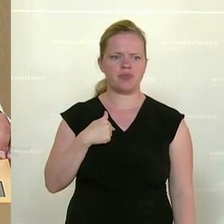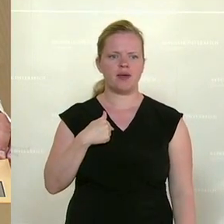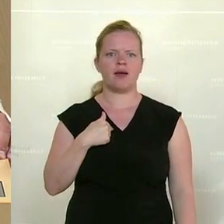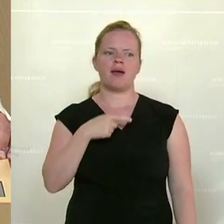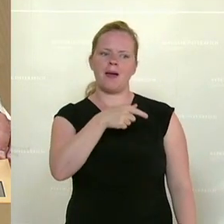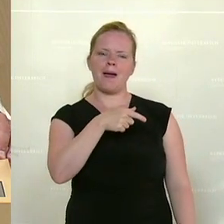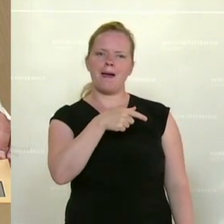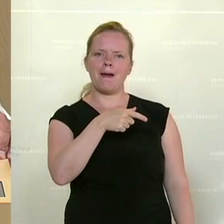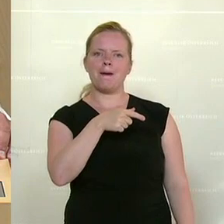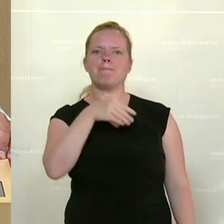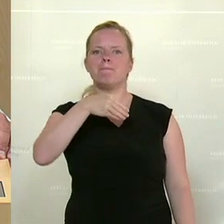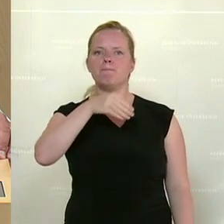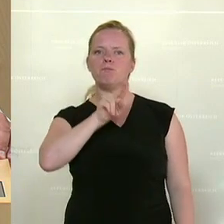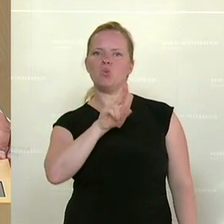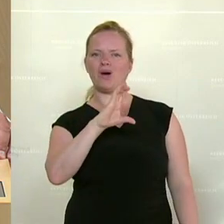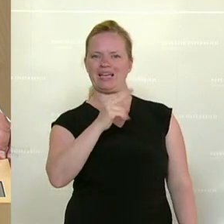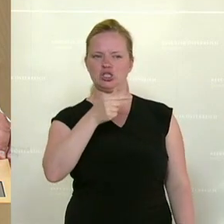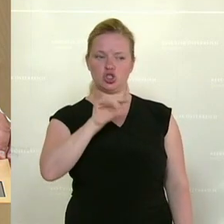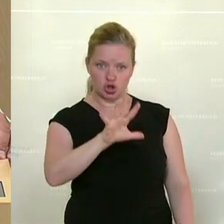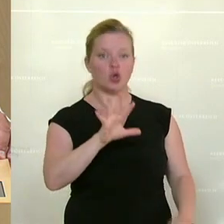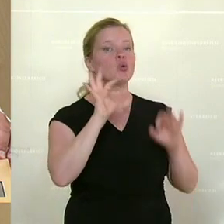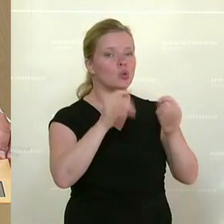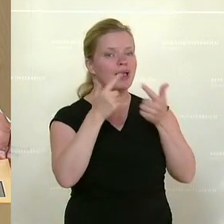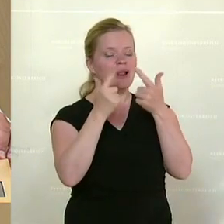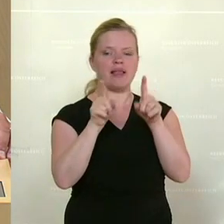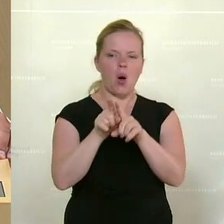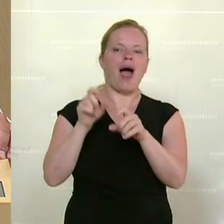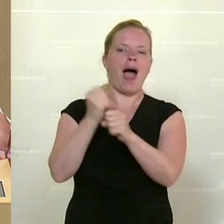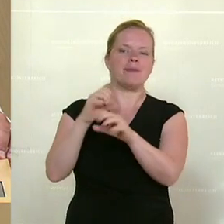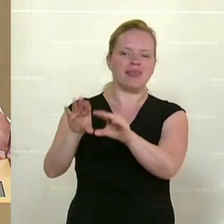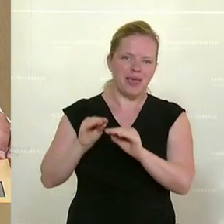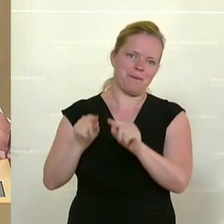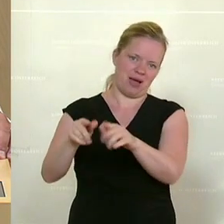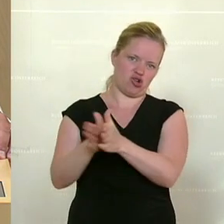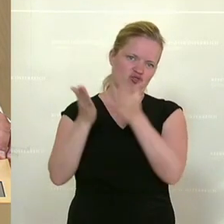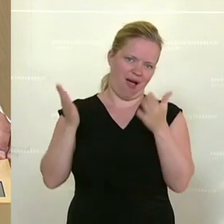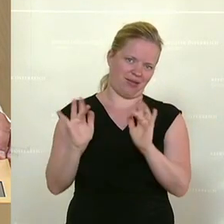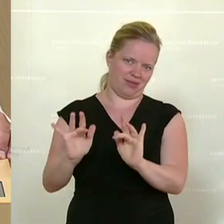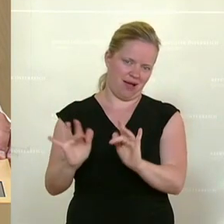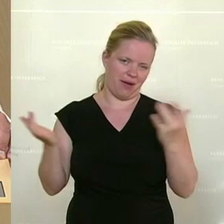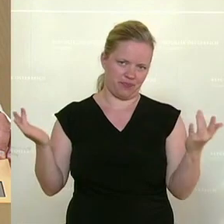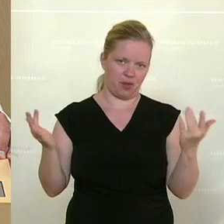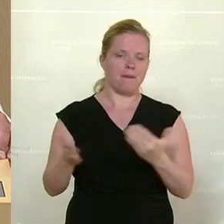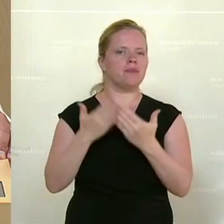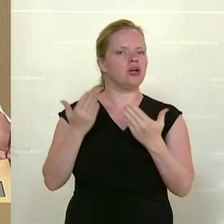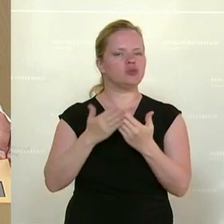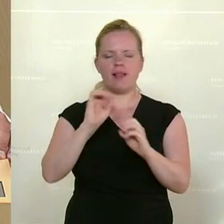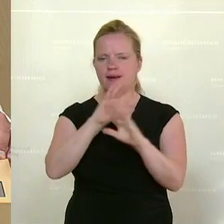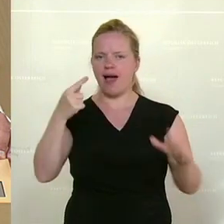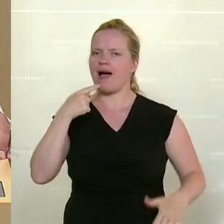ja sehr gut erklärt, natürlich auch zum Schaden der Arbeitnehmer. Man sieht ja auch zum Beispiel ganz deutlich